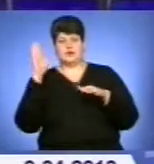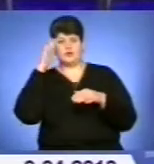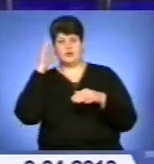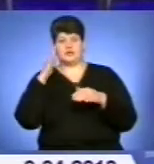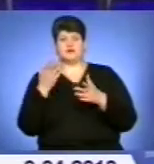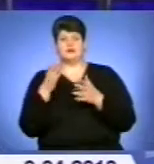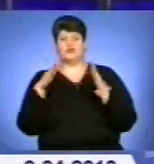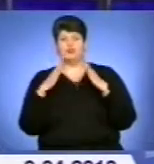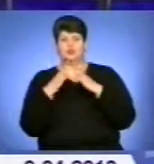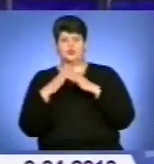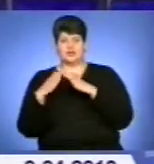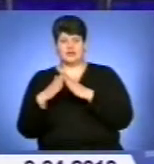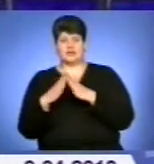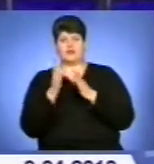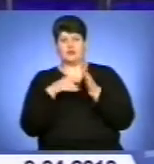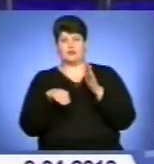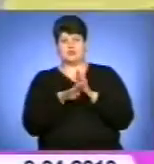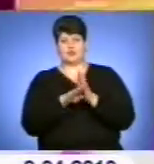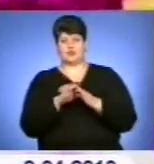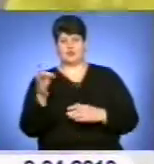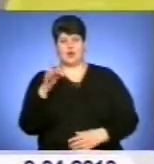населених пунктах під Волочийського району.